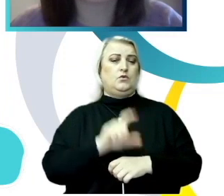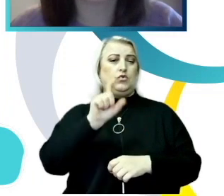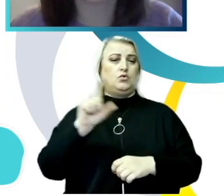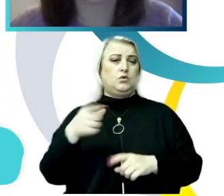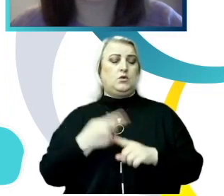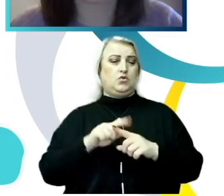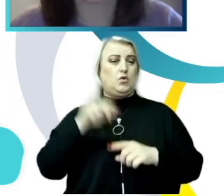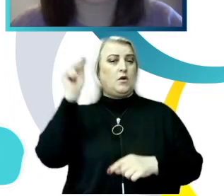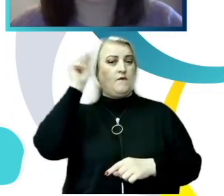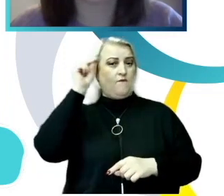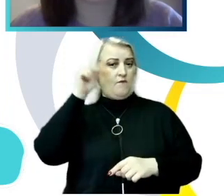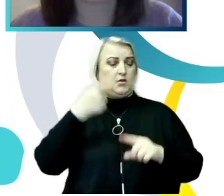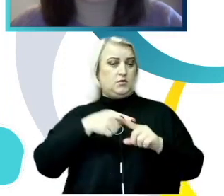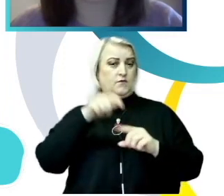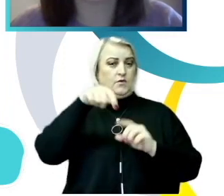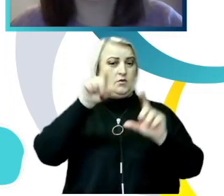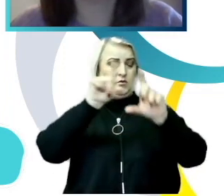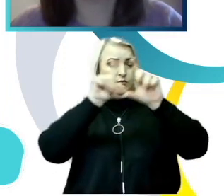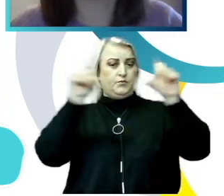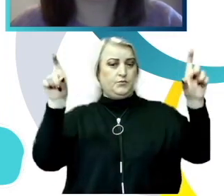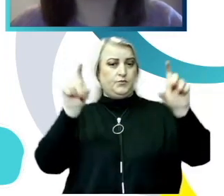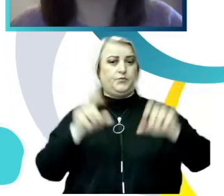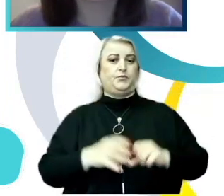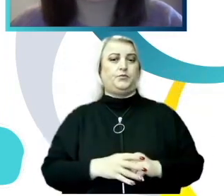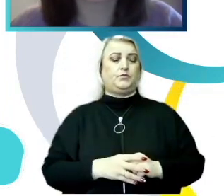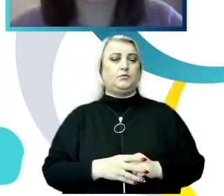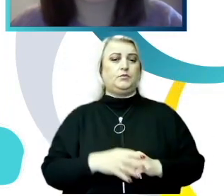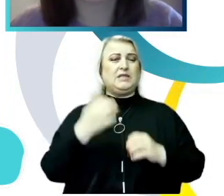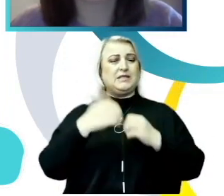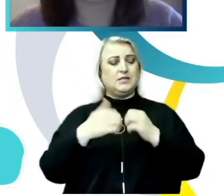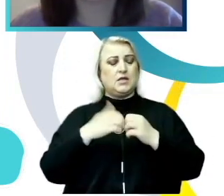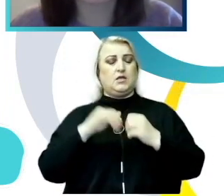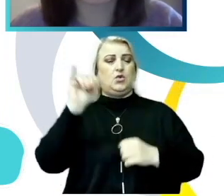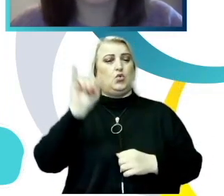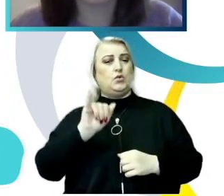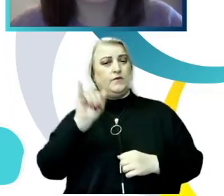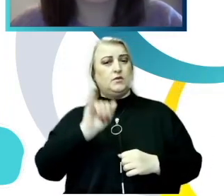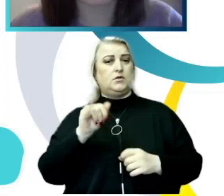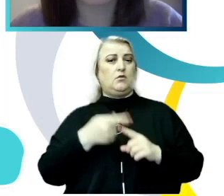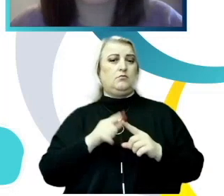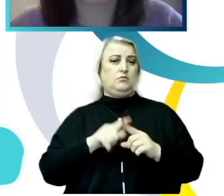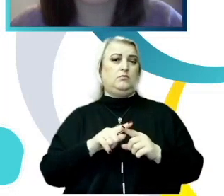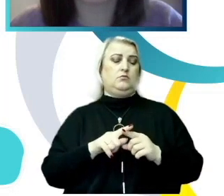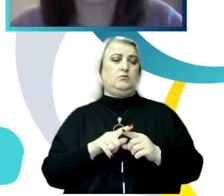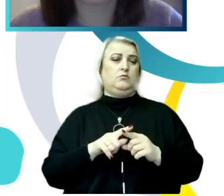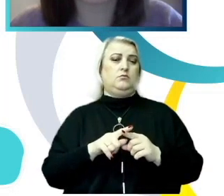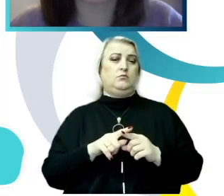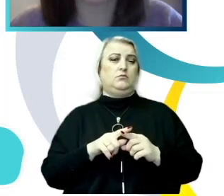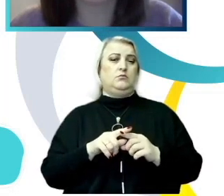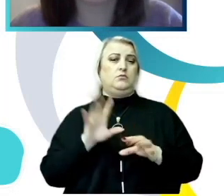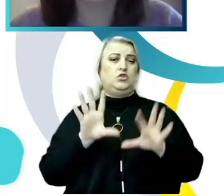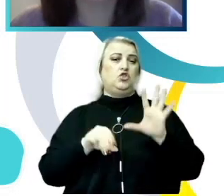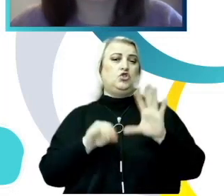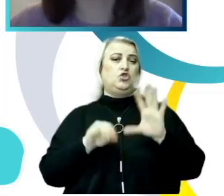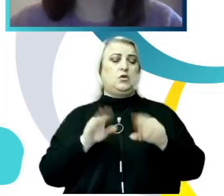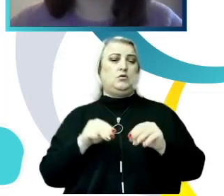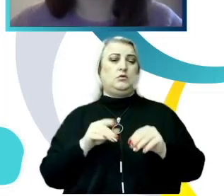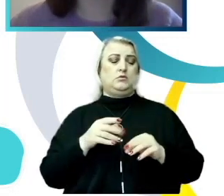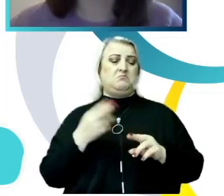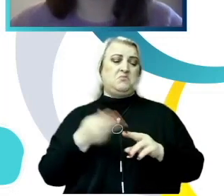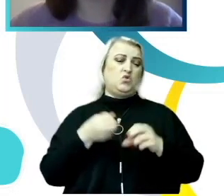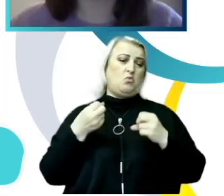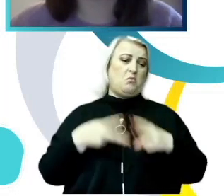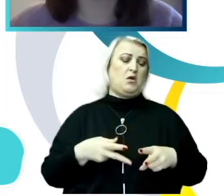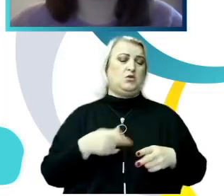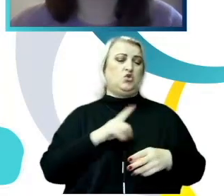instituțiile de educație profesională și superioară mediul este asociat cu unul sigur, lipsit de ceva forme de abuz, ceea ce pe de-o